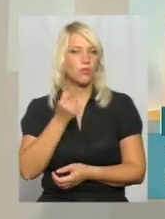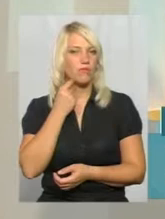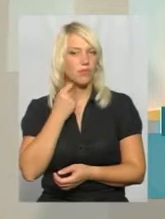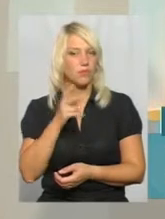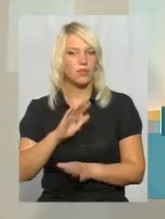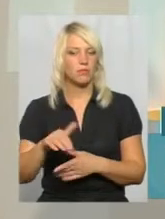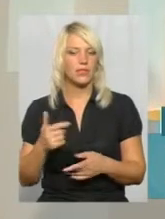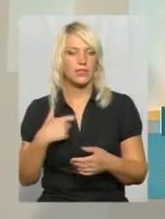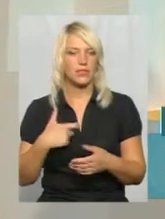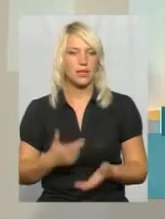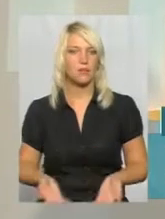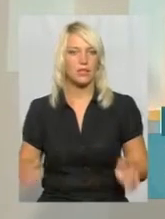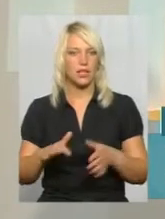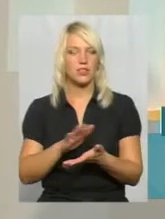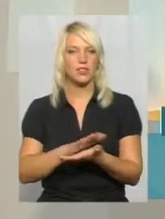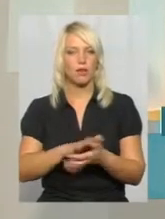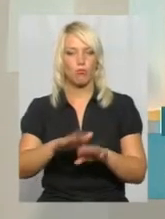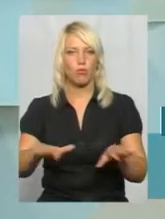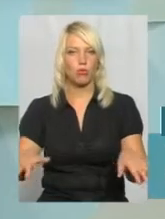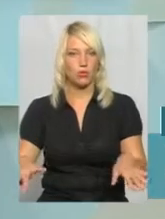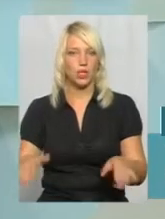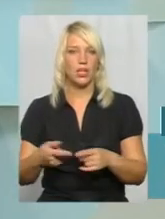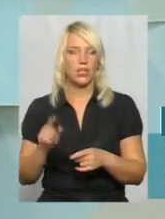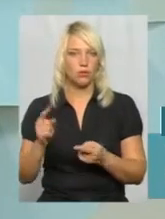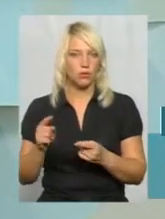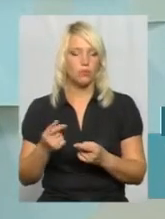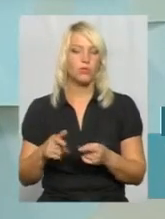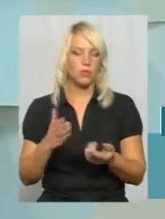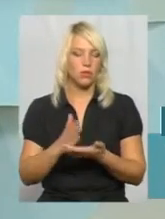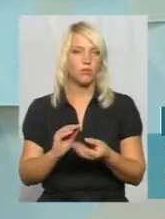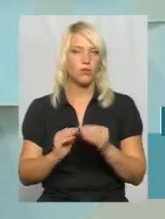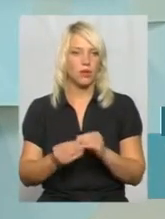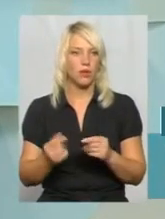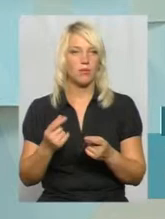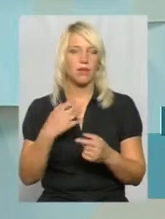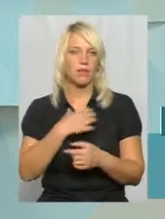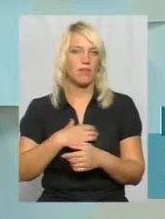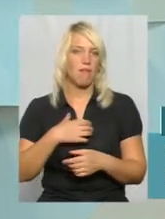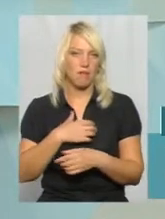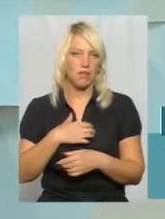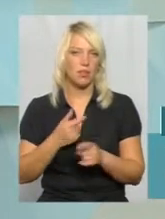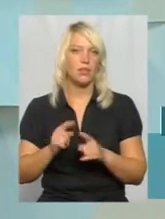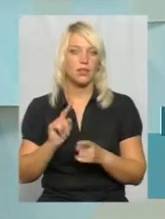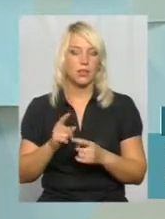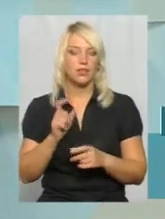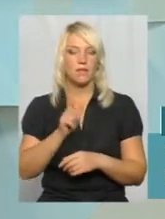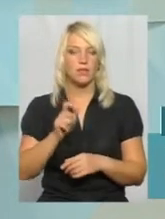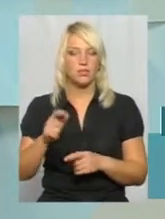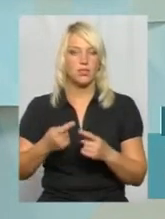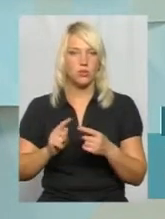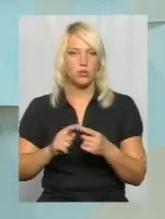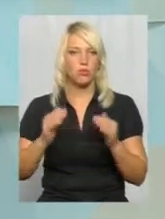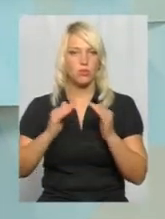залишити бруд. Тому, в принципі, проблема є і дуже нагальна. Дійсно, мешканці таких будинків, вони